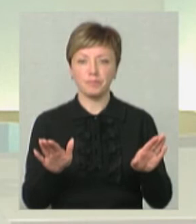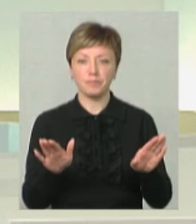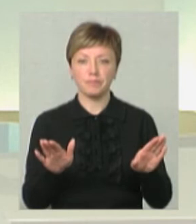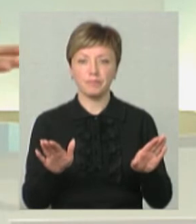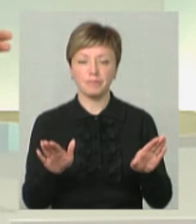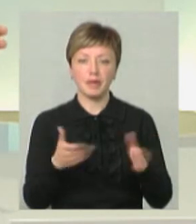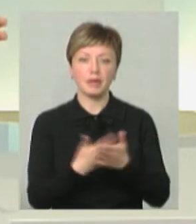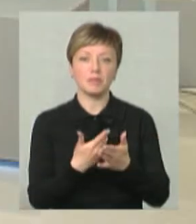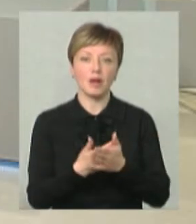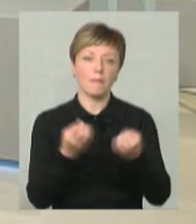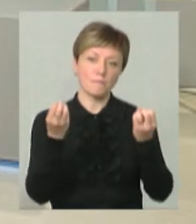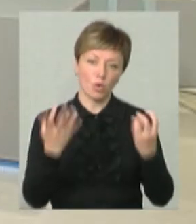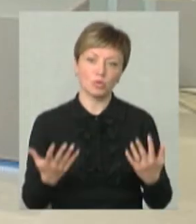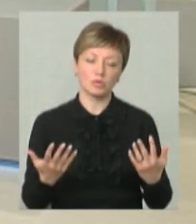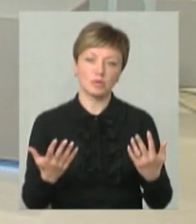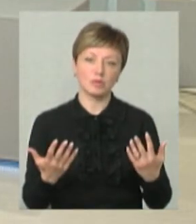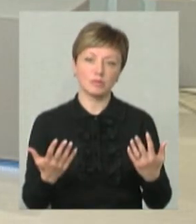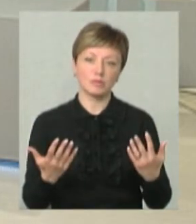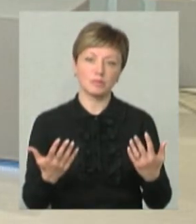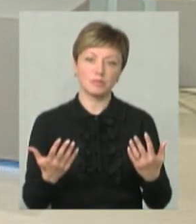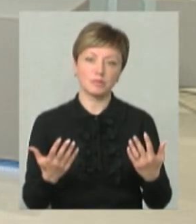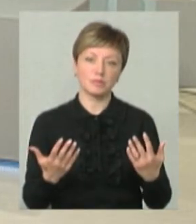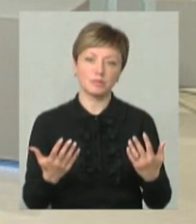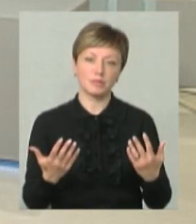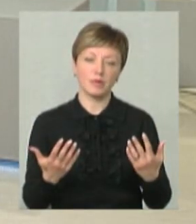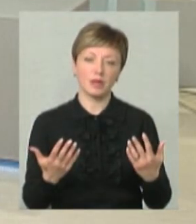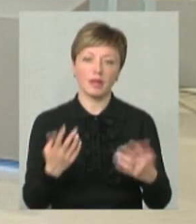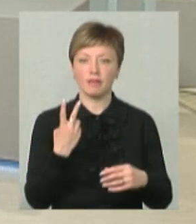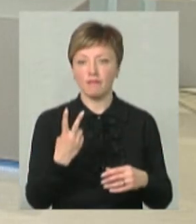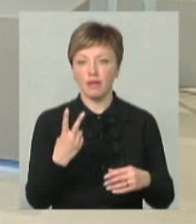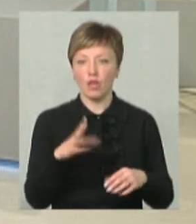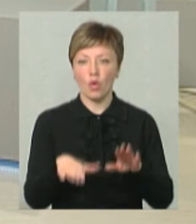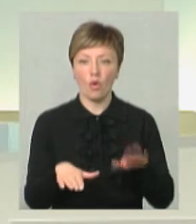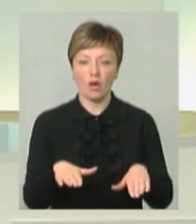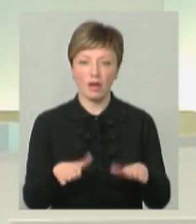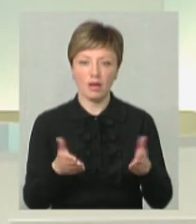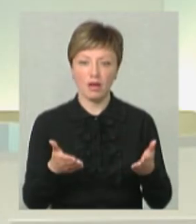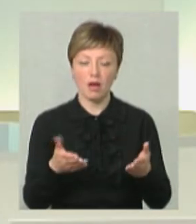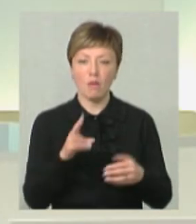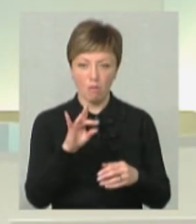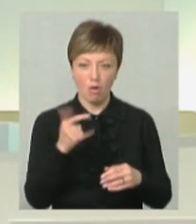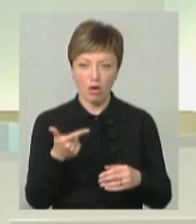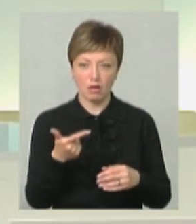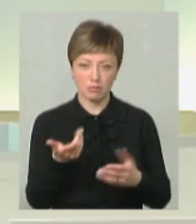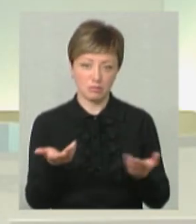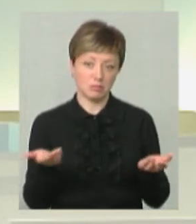скажімо, там, прости, ну, дві ноги, там, там, це, по суті, морг, да?